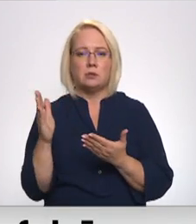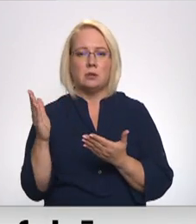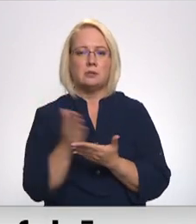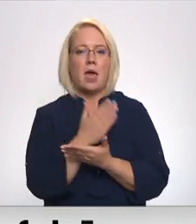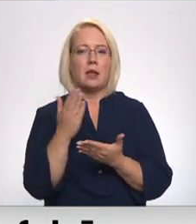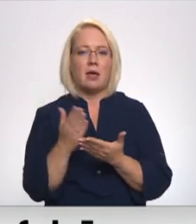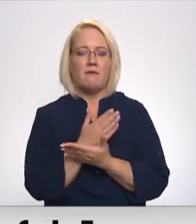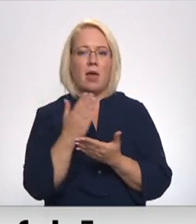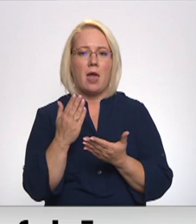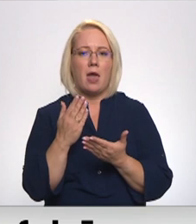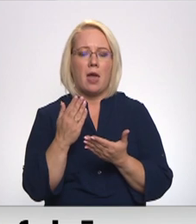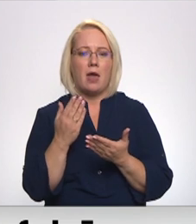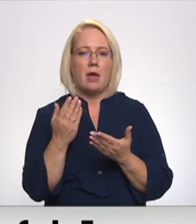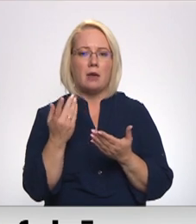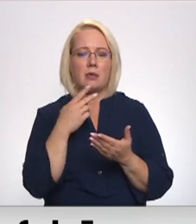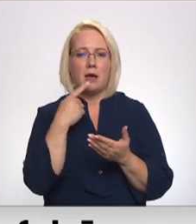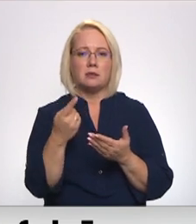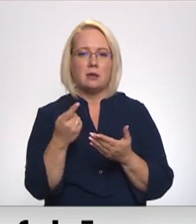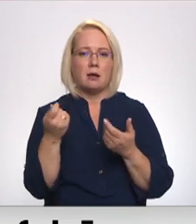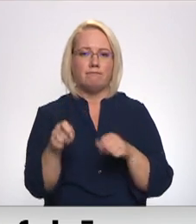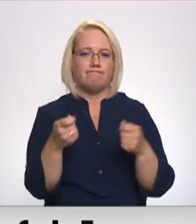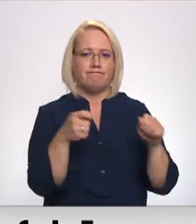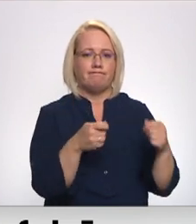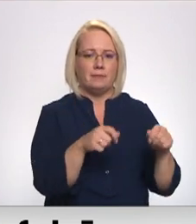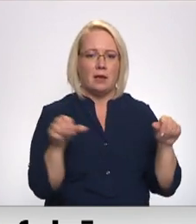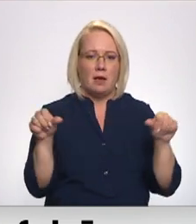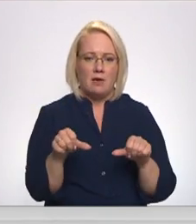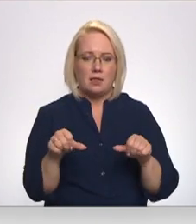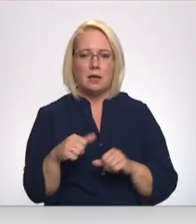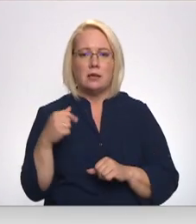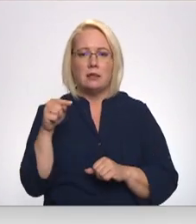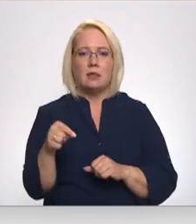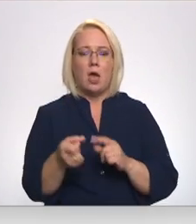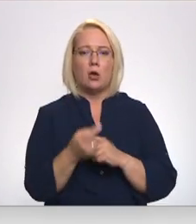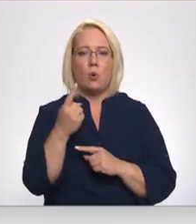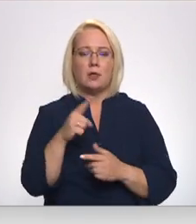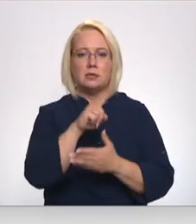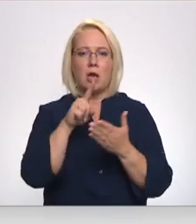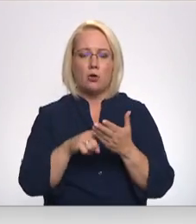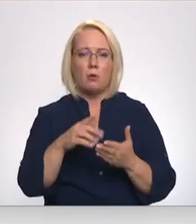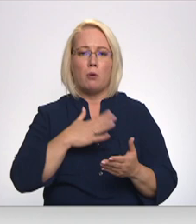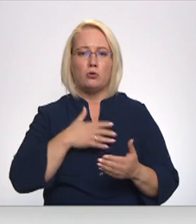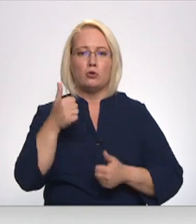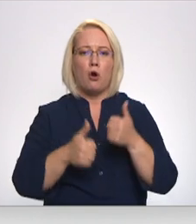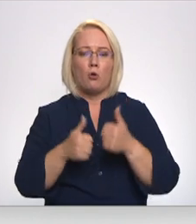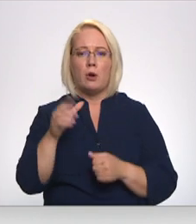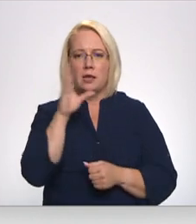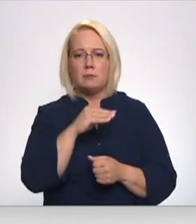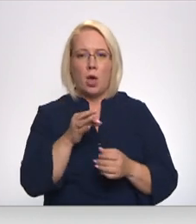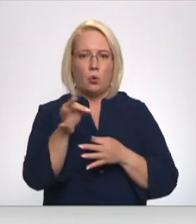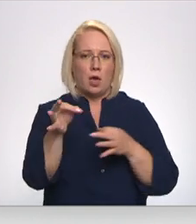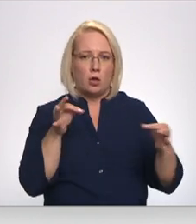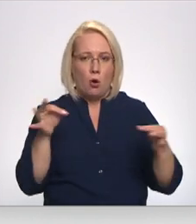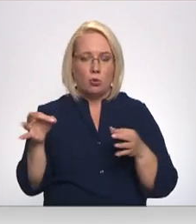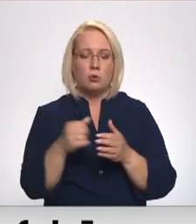izstāvšanās spēles. Šeit vēl, protams, rodās daudz jautājumu par mūsu konkurētas spēju reģionā. Jo,